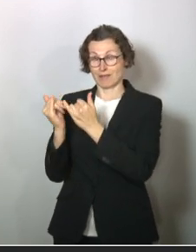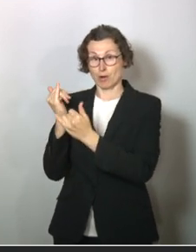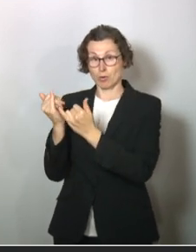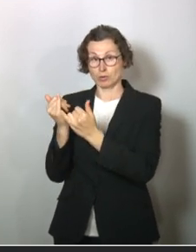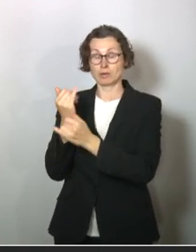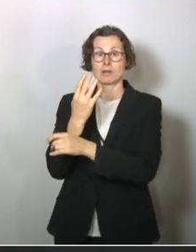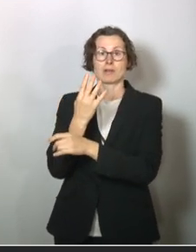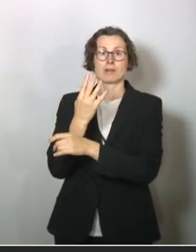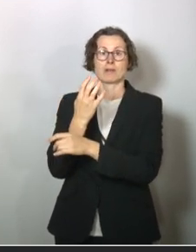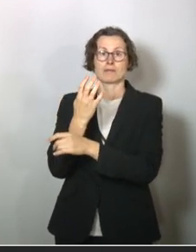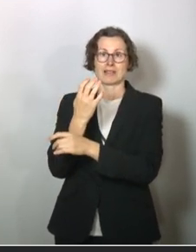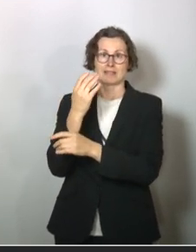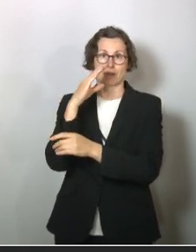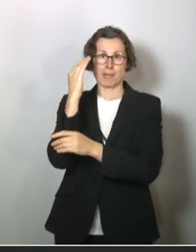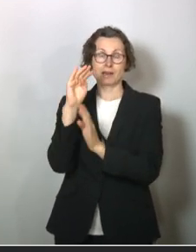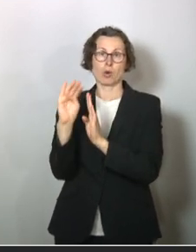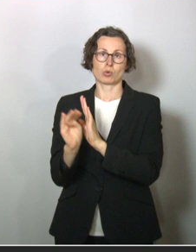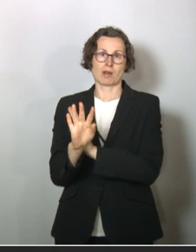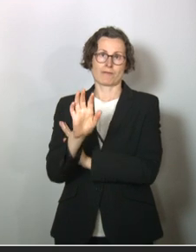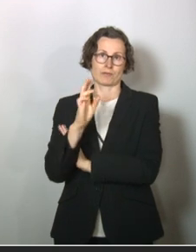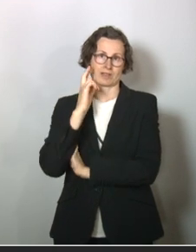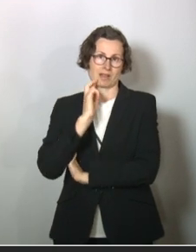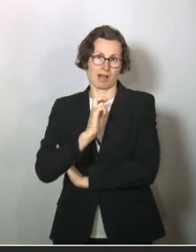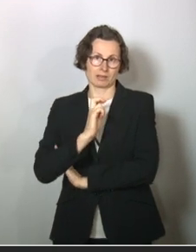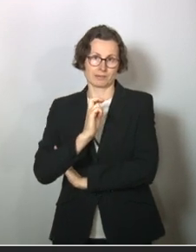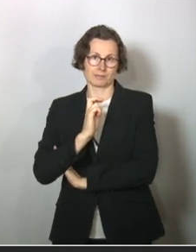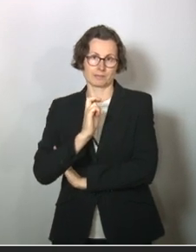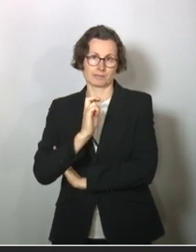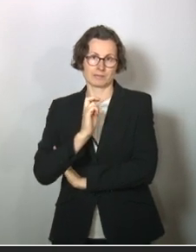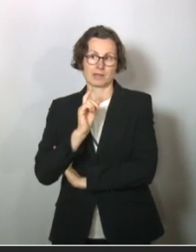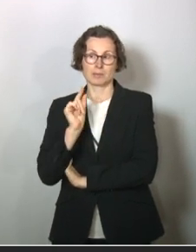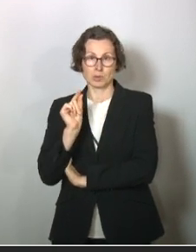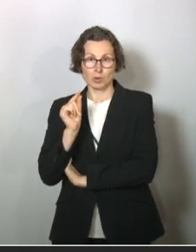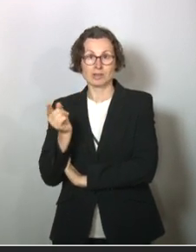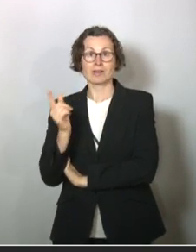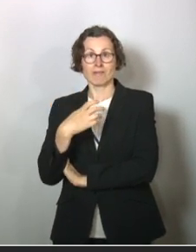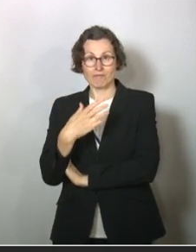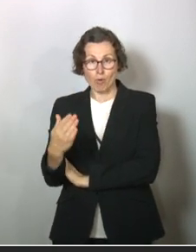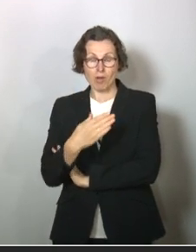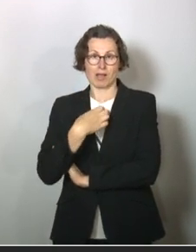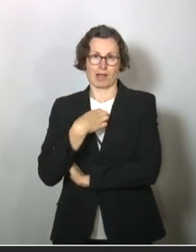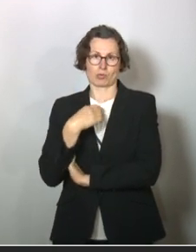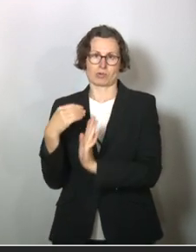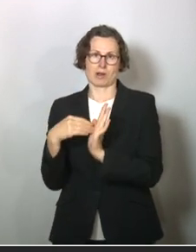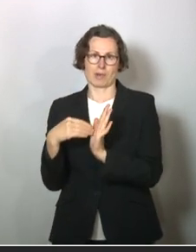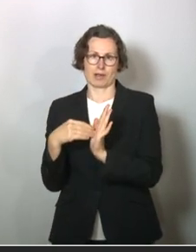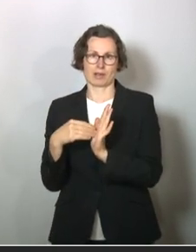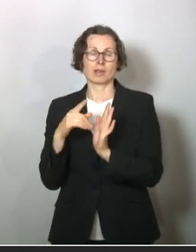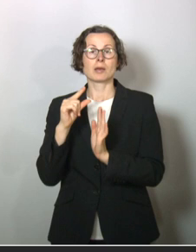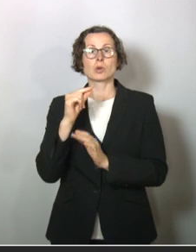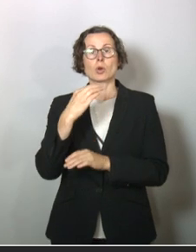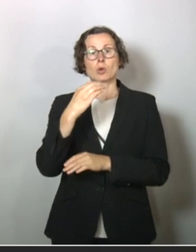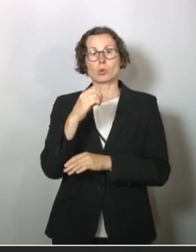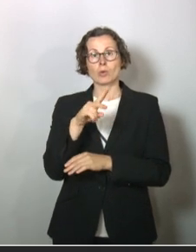40 Männer unter 50. Da sind natürlich wieder Vorerkrankte dabei. Das heißt, Covid